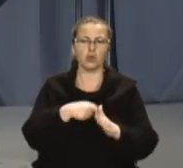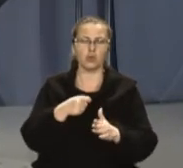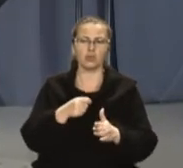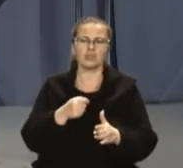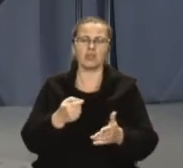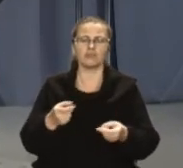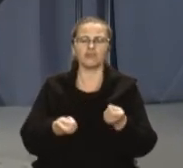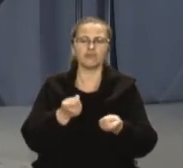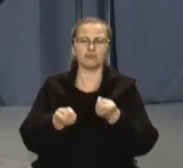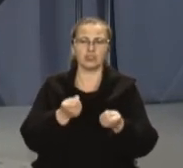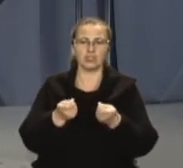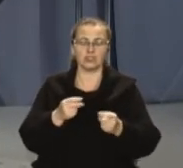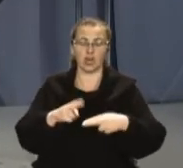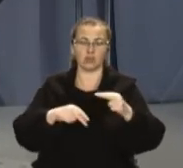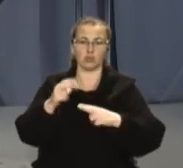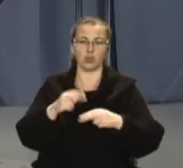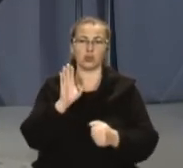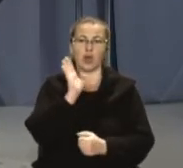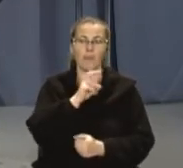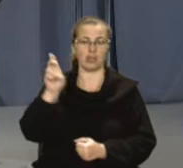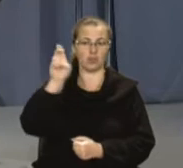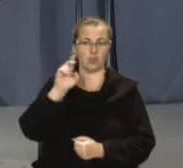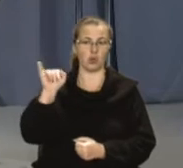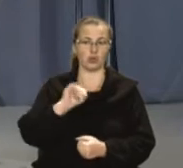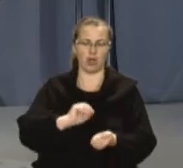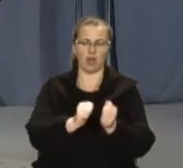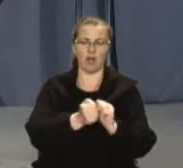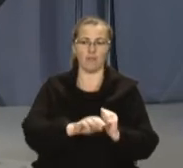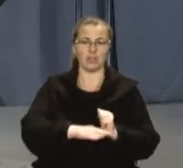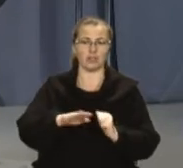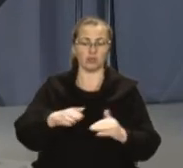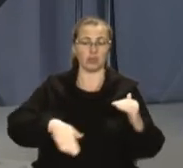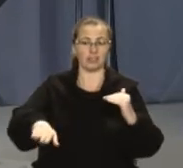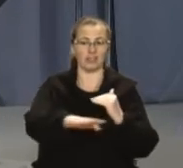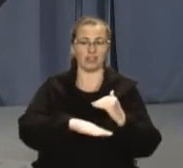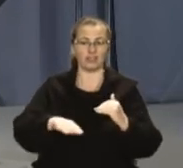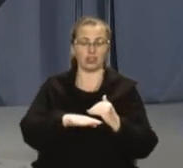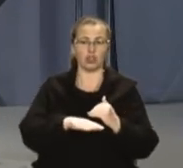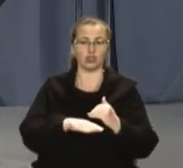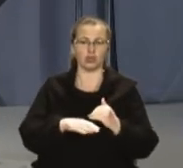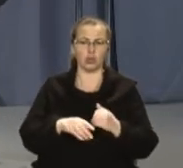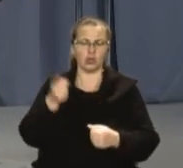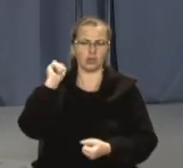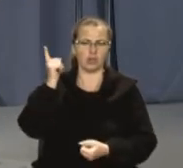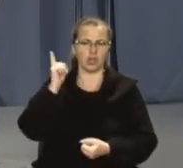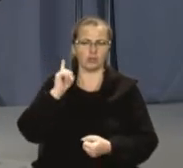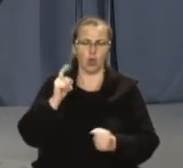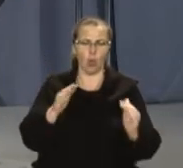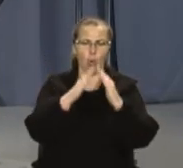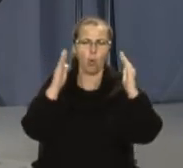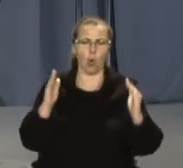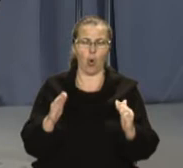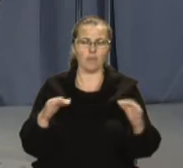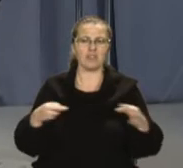спорудження фігури Матері Божої та бетонних сходів на території частини середньовічного культового комплексу